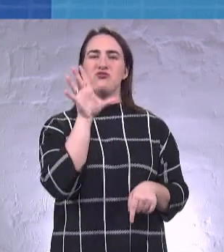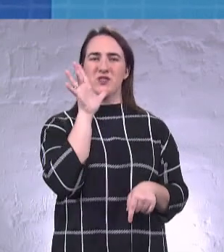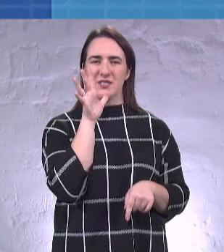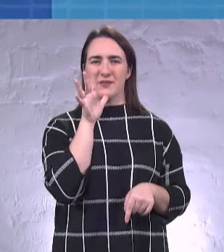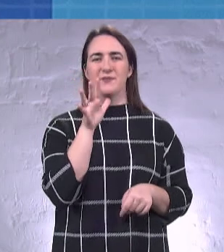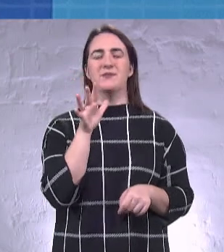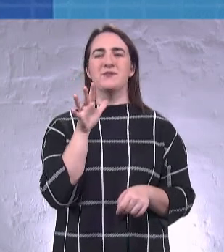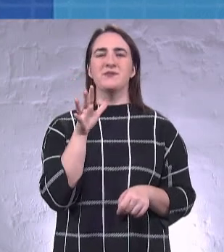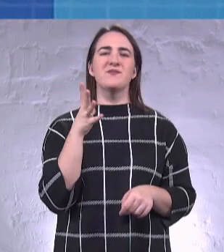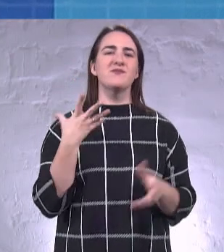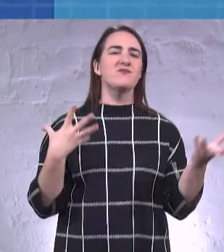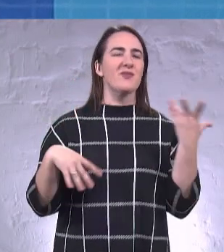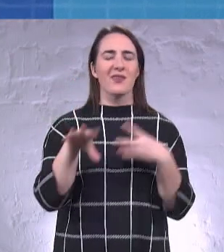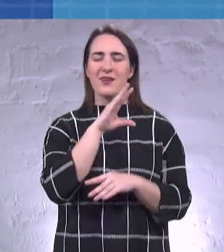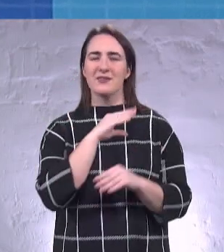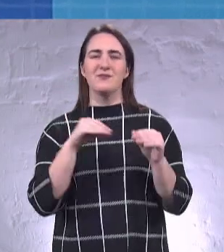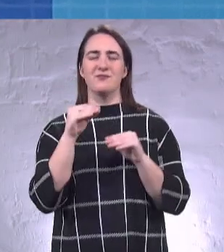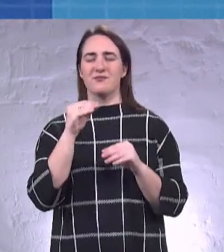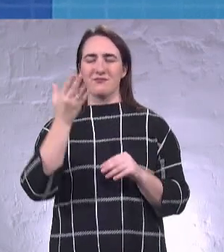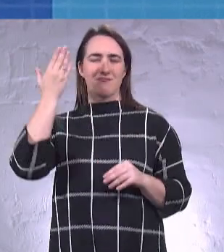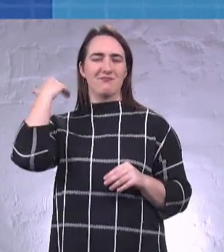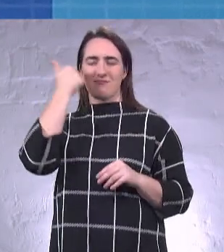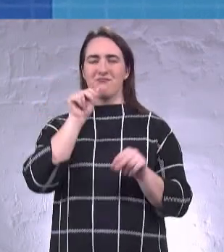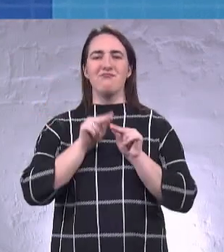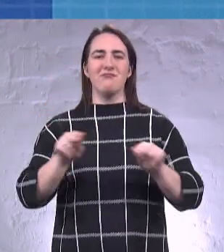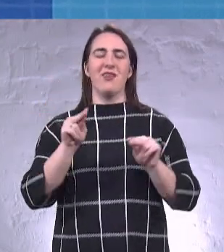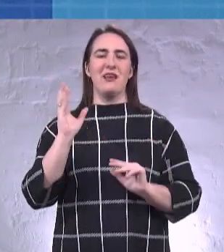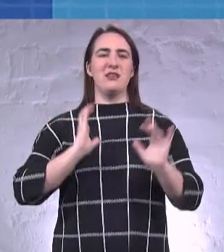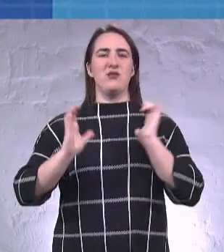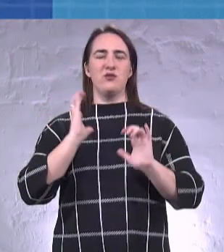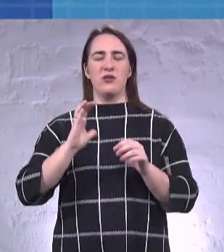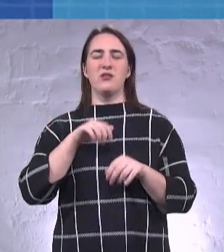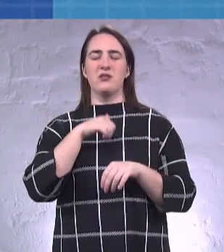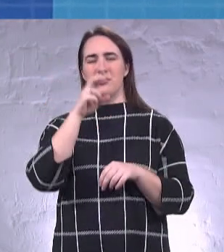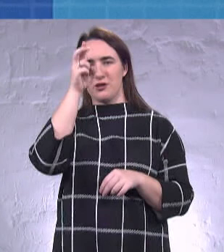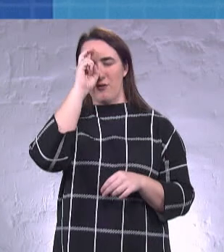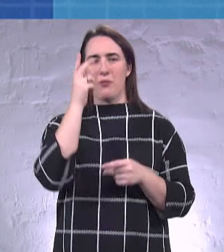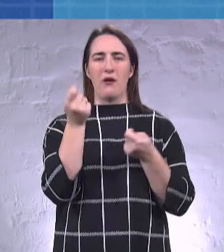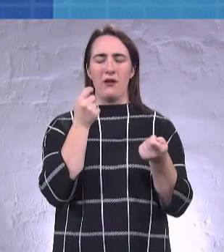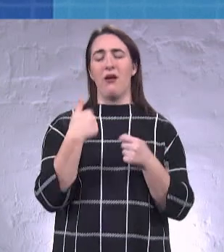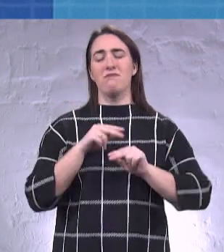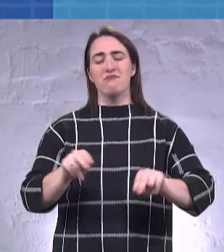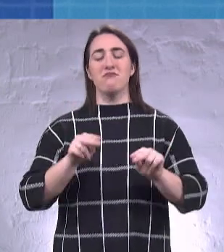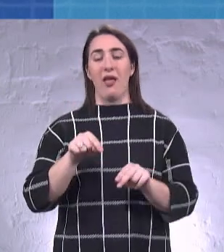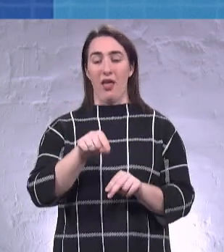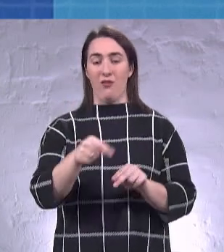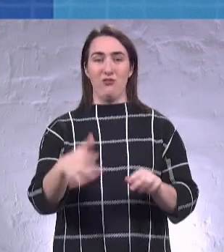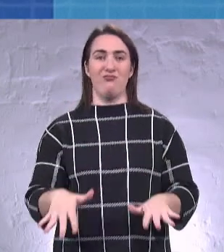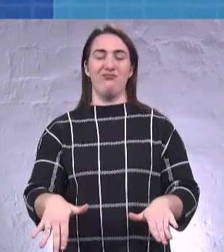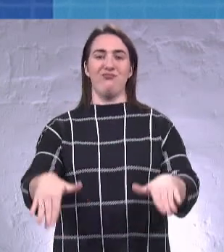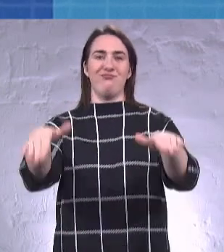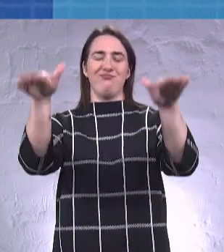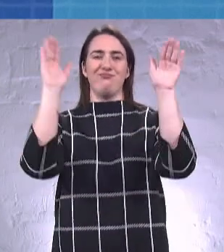всі роки викладав в регіональному істоті державного управління і вони всі через мене пройшли. Я знаю,